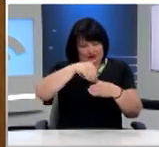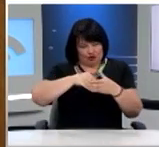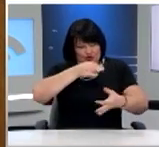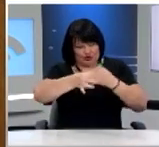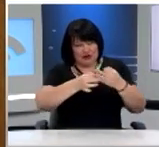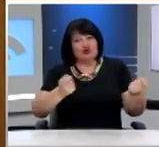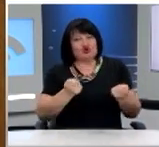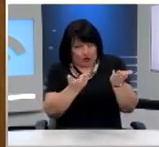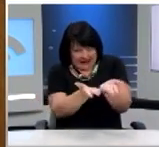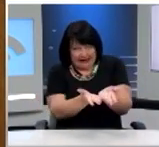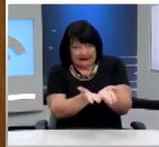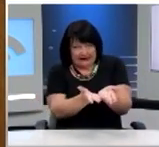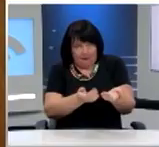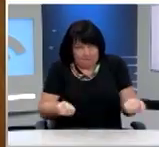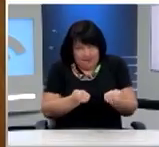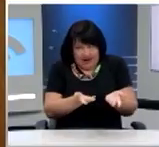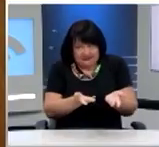γίνεται ποτέ πράξη.